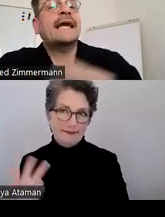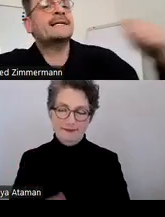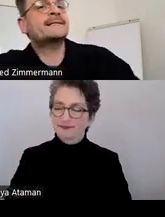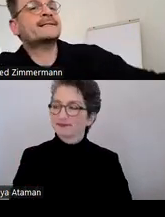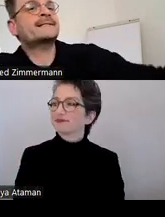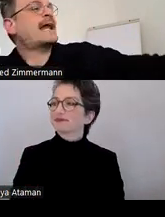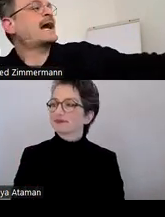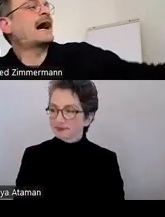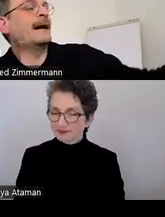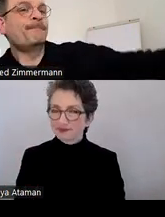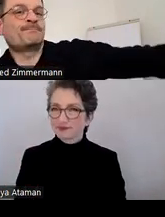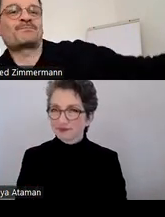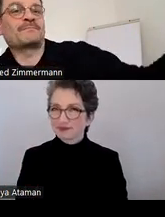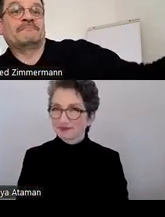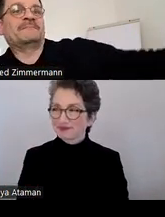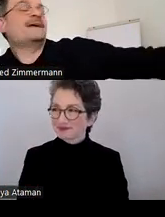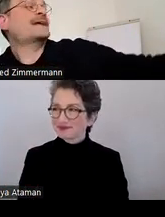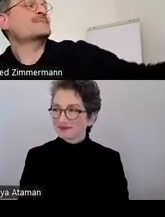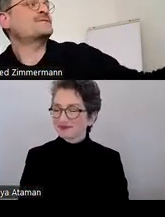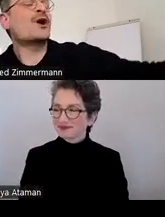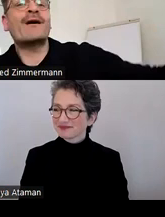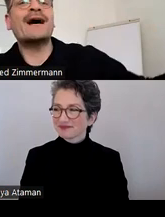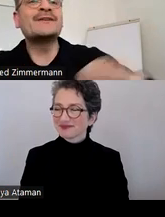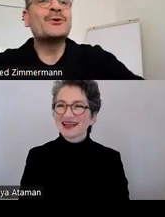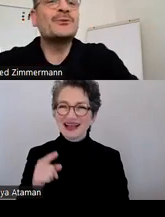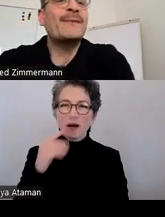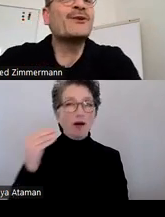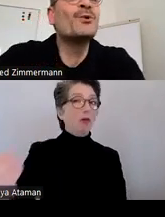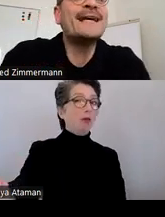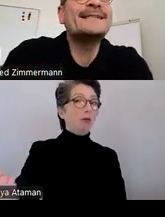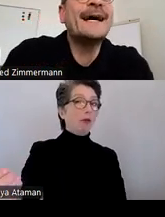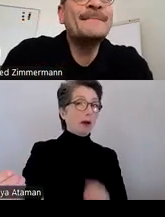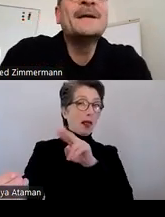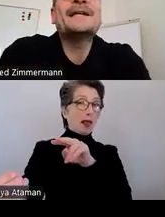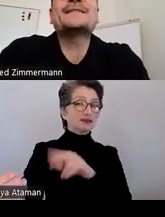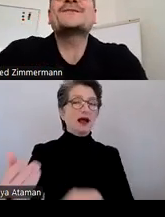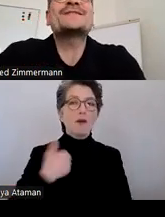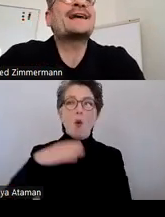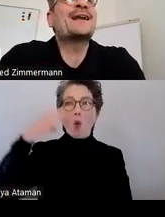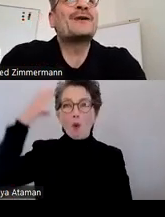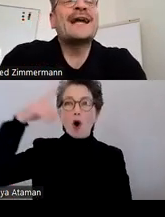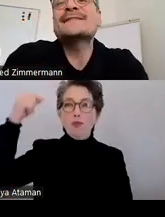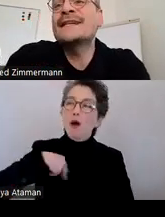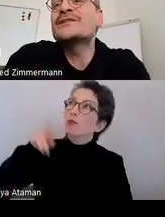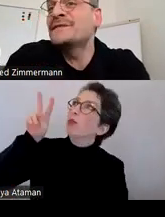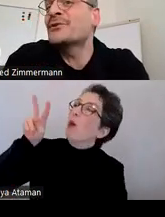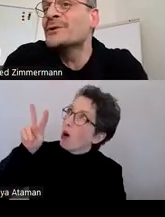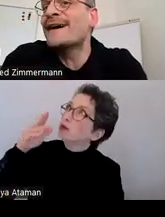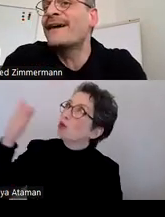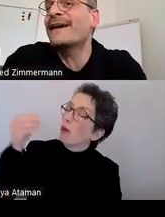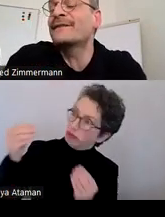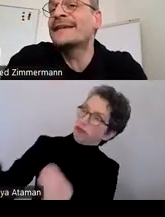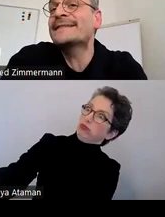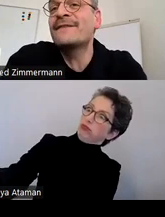Und Sie kennen es, das ist der lange Arm. Hat mich früher immer beeindruckt bei meinen Großeltern. Das ist sozusagen genau das, wenn die Schrift